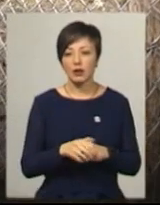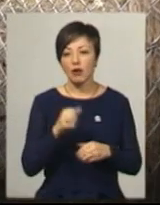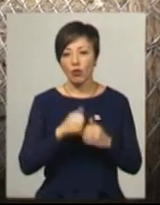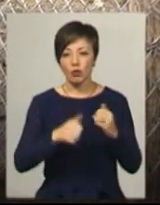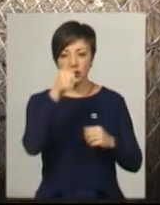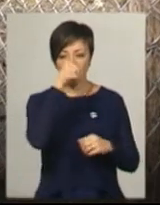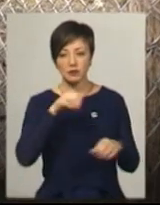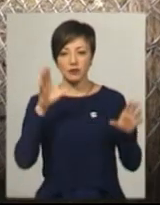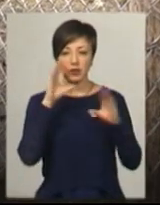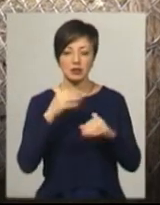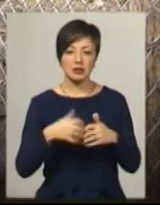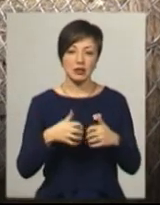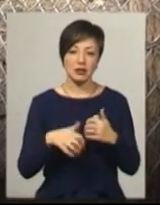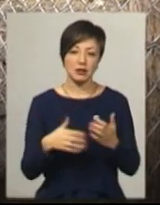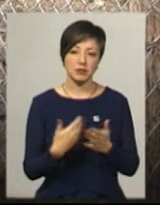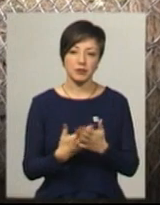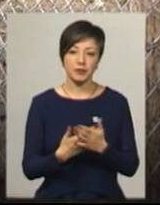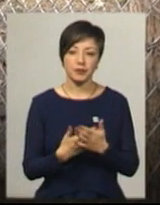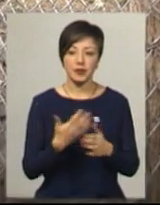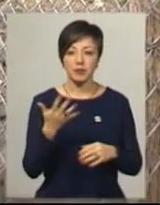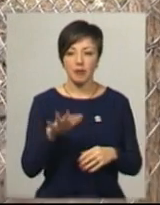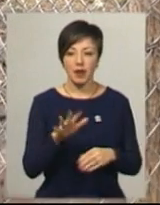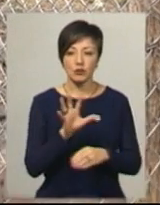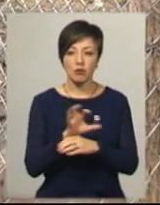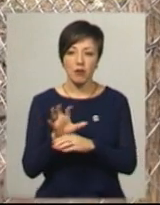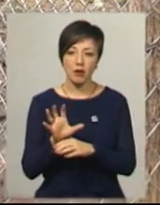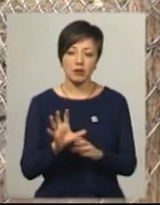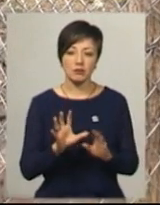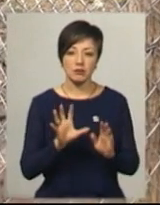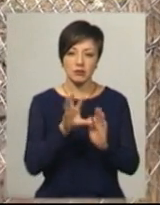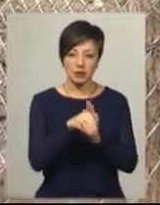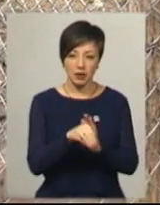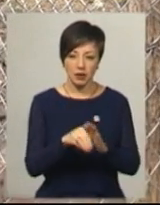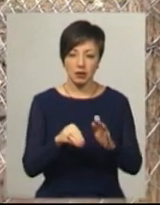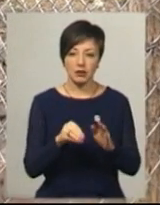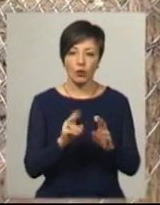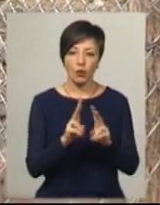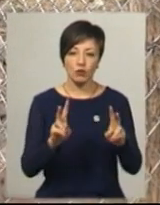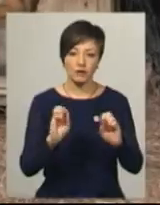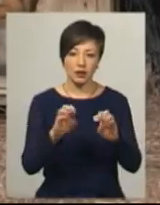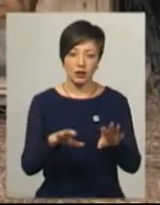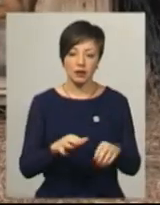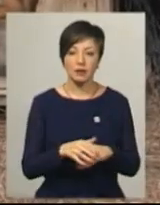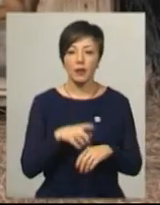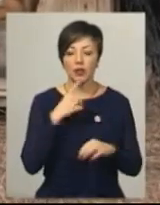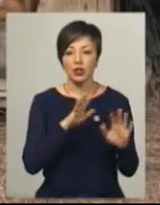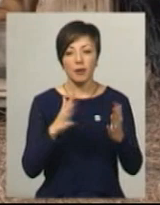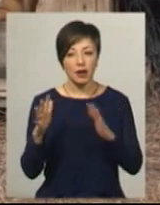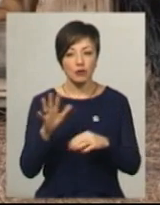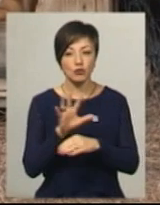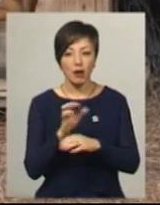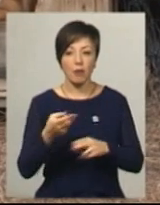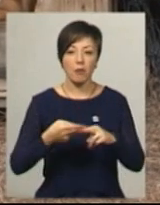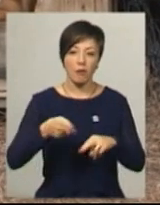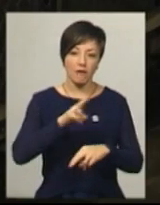вдається, десь середня так статістика, п'ять собак місяць пристрілюють. Олег Кошовий каже, трапляється, що собак